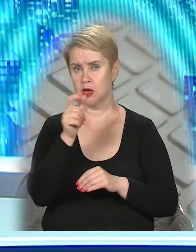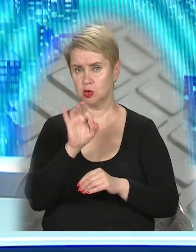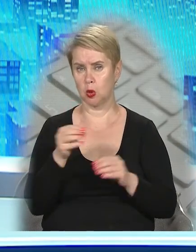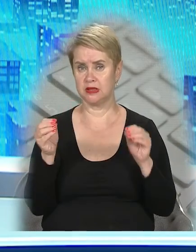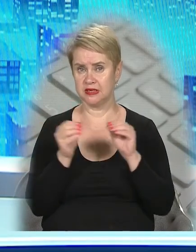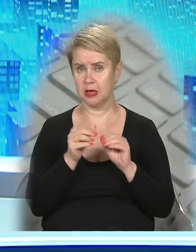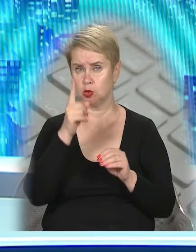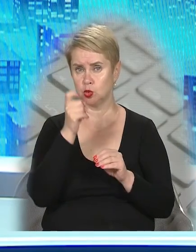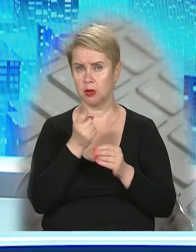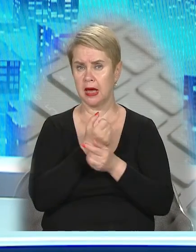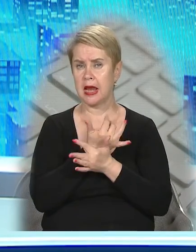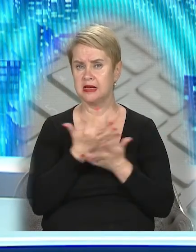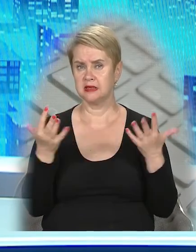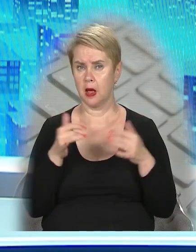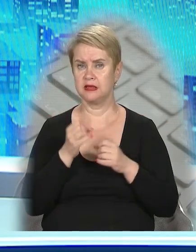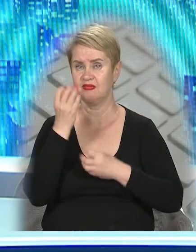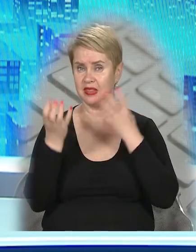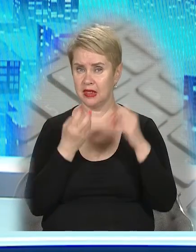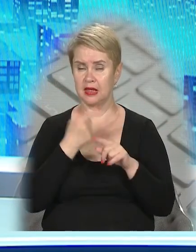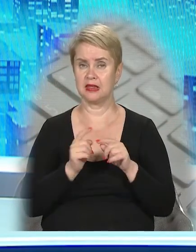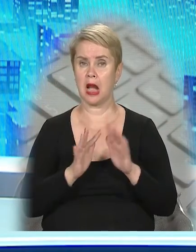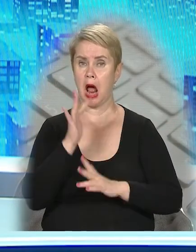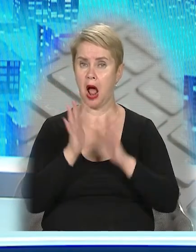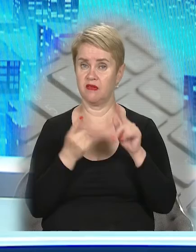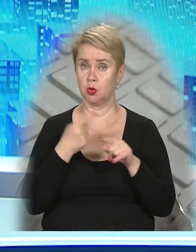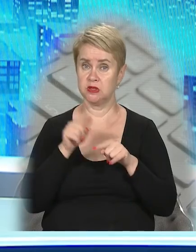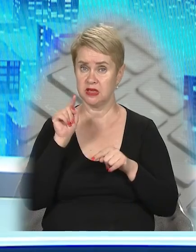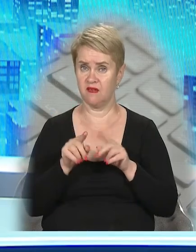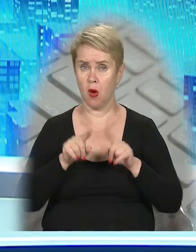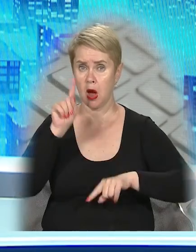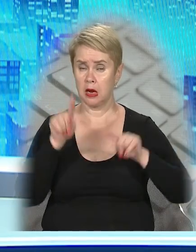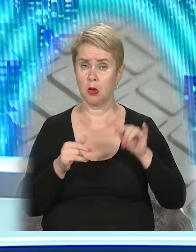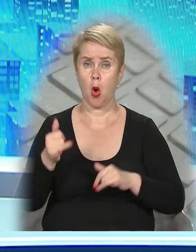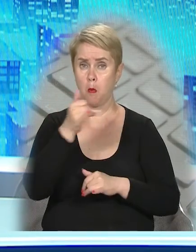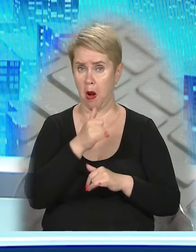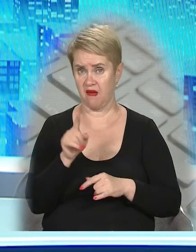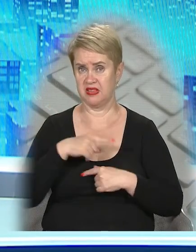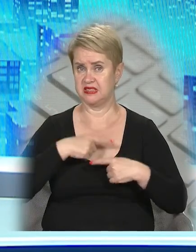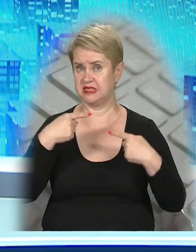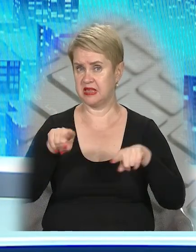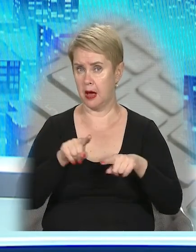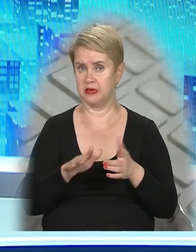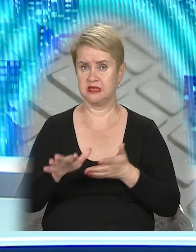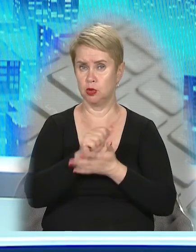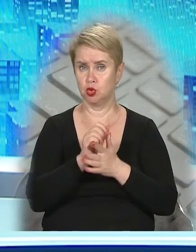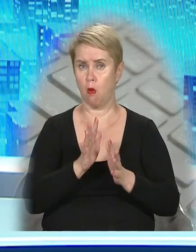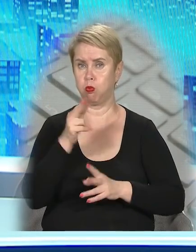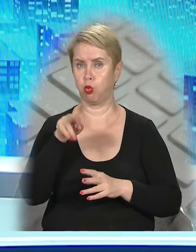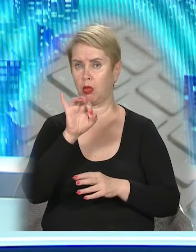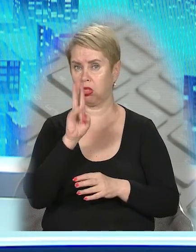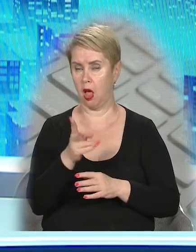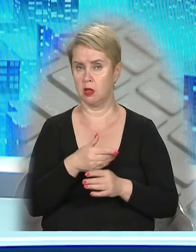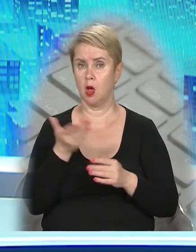десятків та сотень різновидів польових квітів та трав. Тож його рідко поливають, він сам знищує бур'ян та ще й